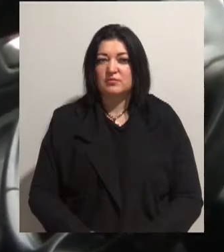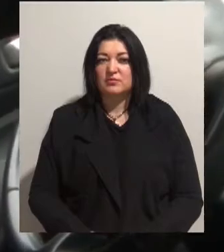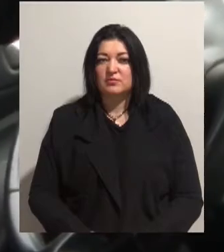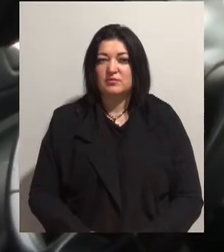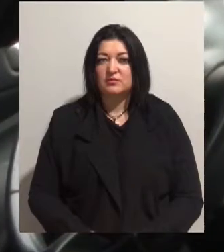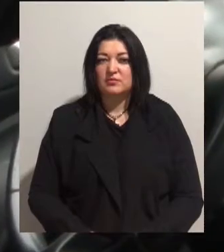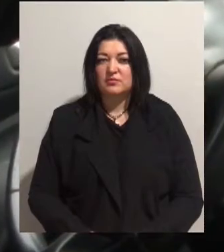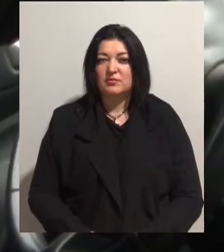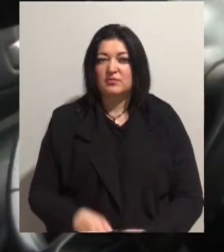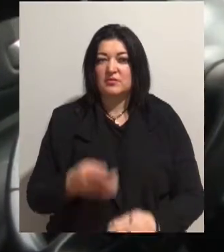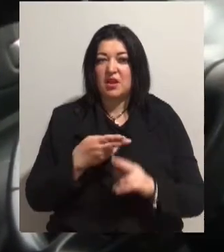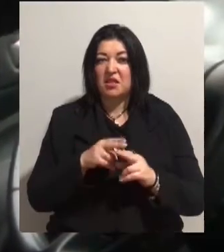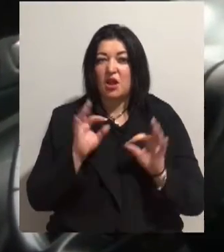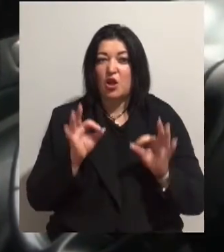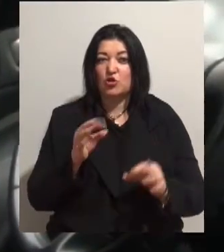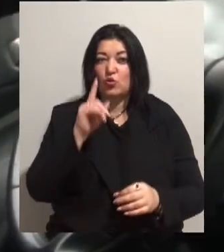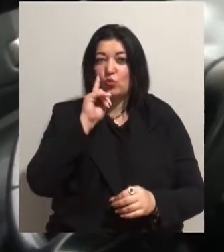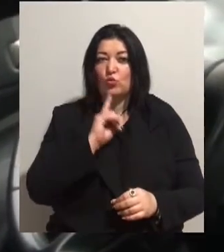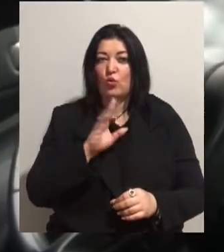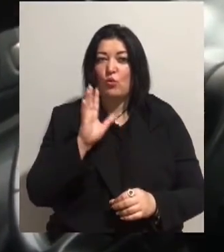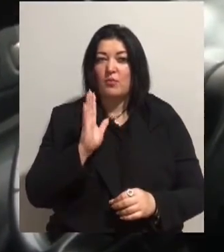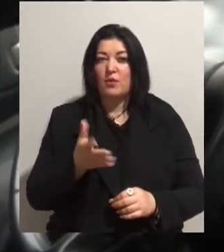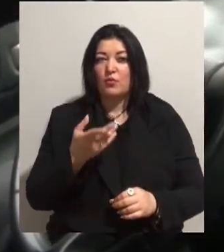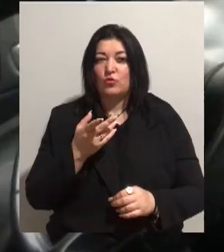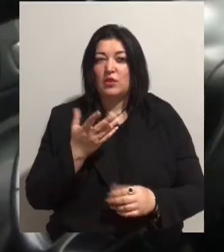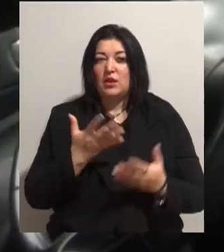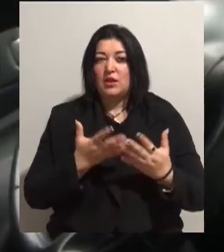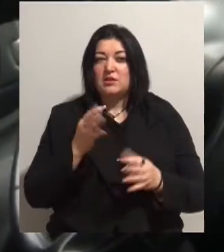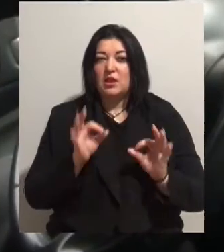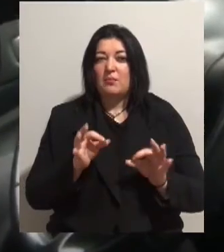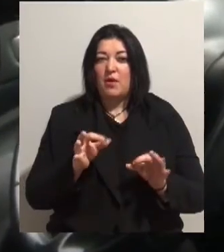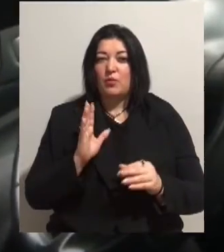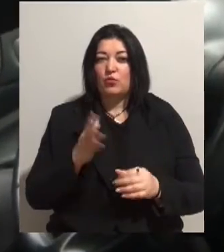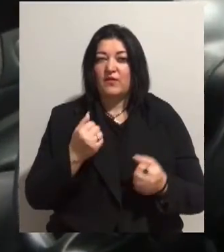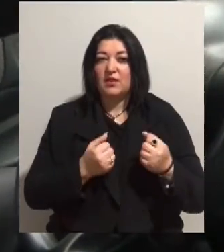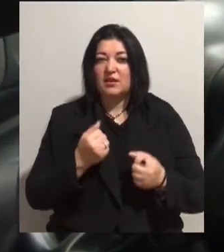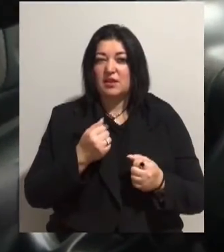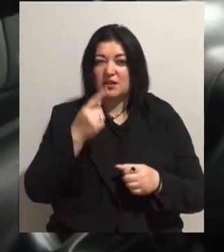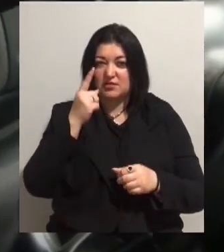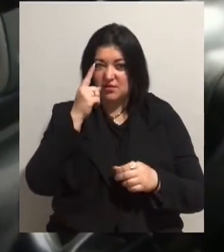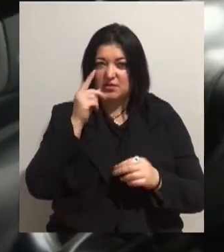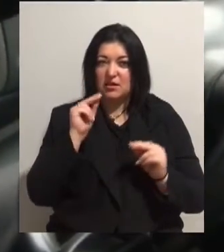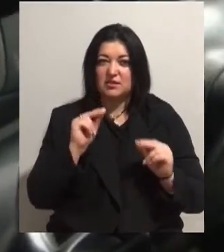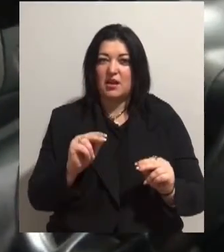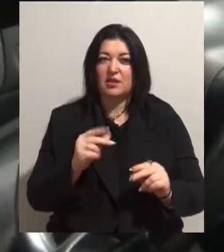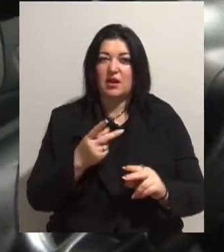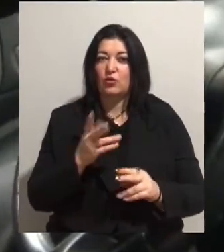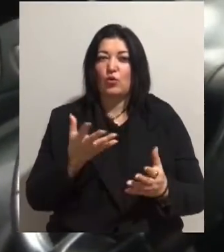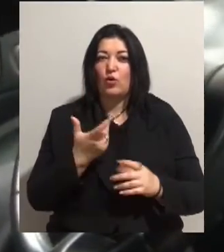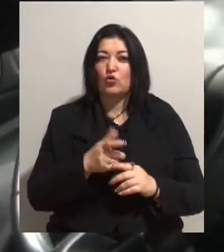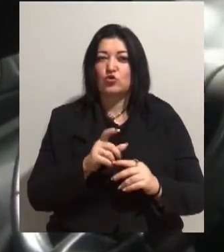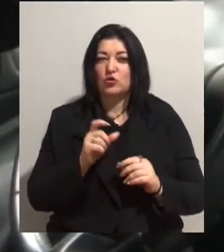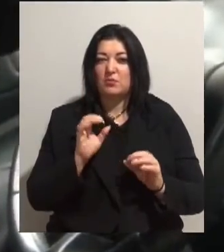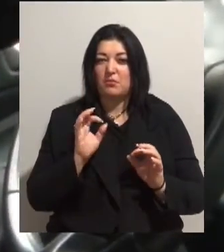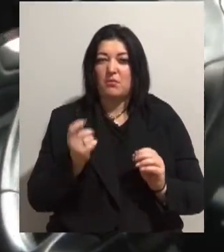Це, звісно, удобно буде для людей, але якщо нормально будуть водителі, зазнательні, яких дуже мало, буде нормально ставити